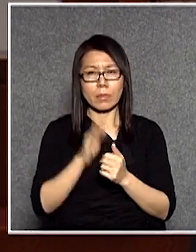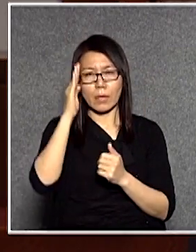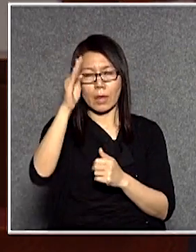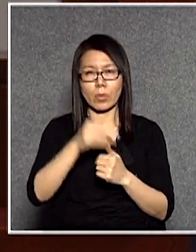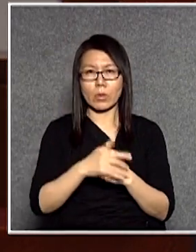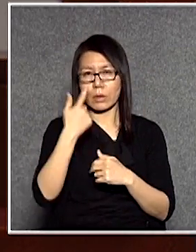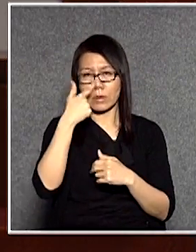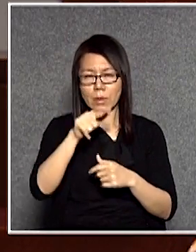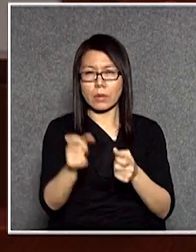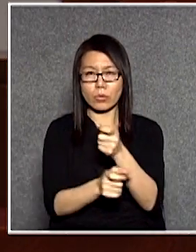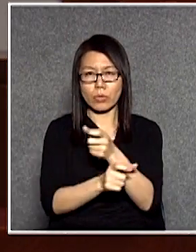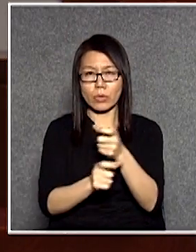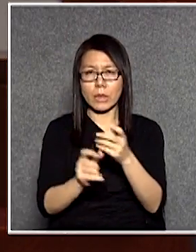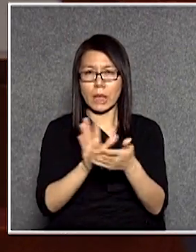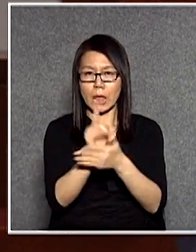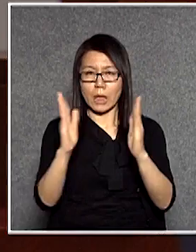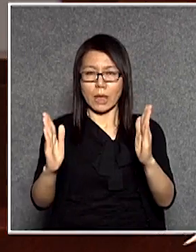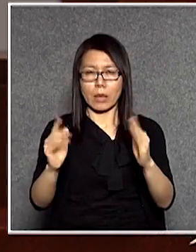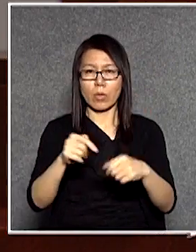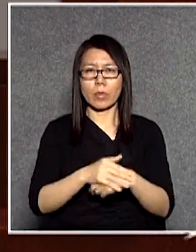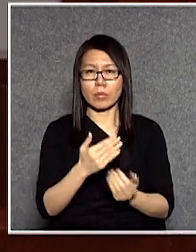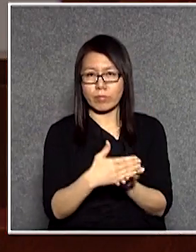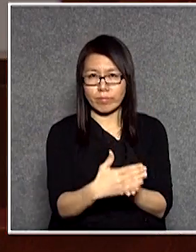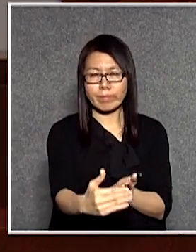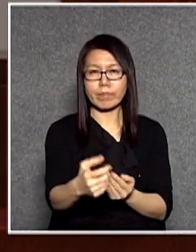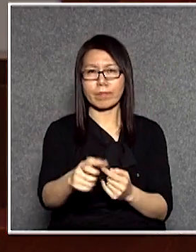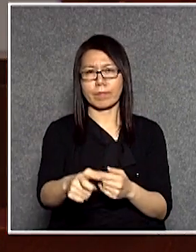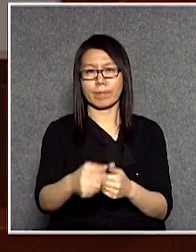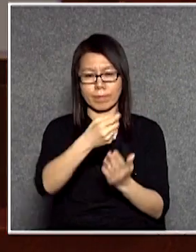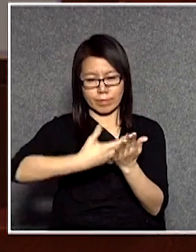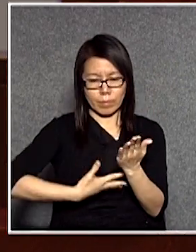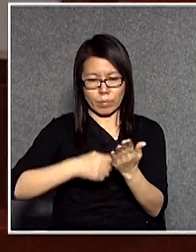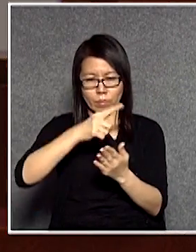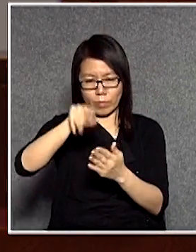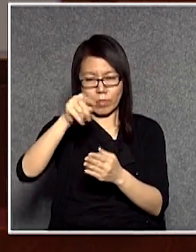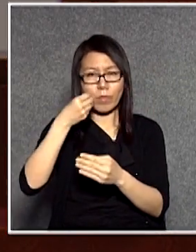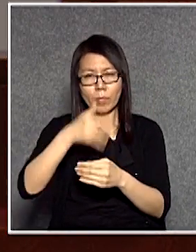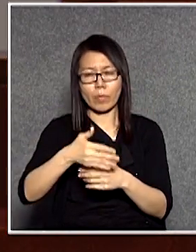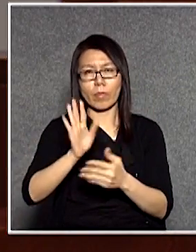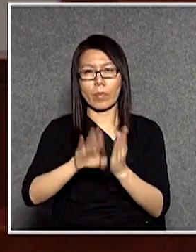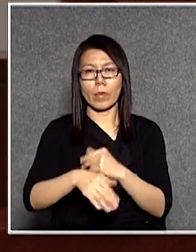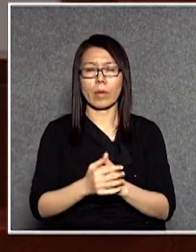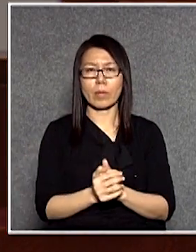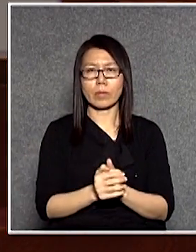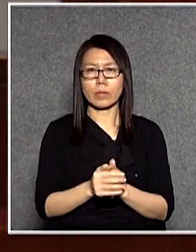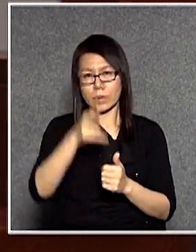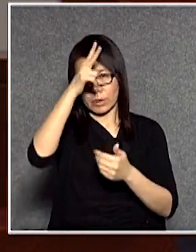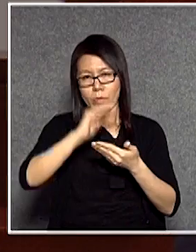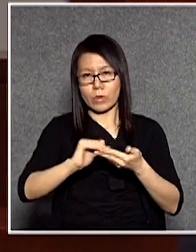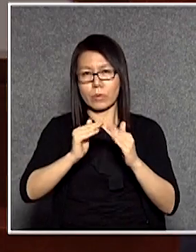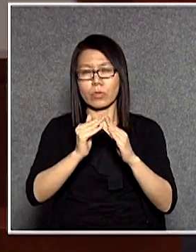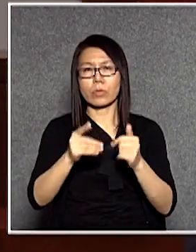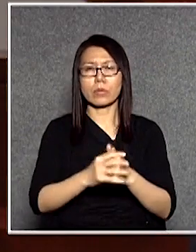新的財政年度在這個撥款條例通過之後其實衛生署應該